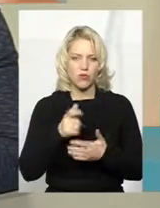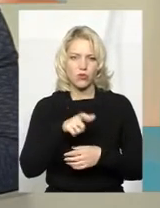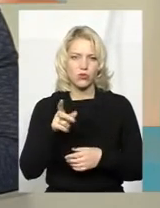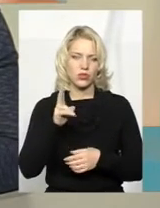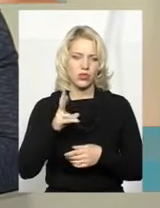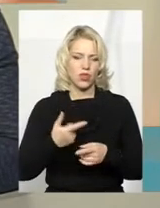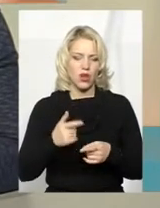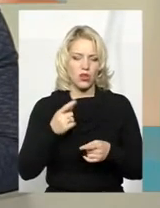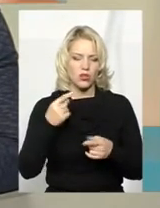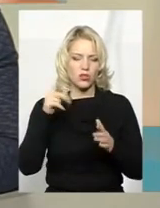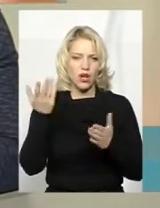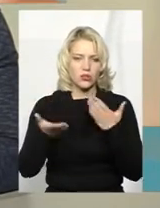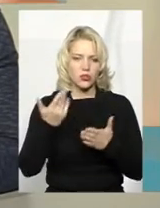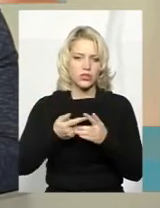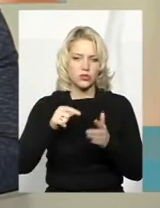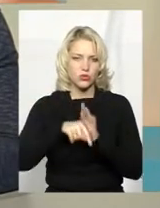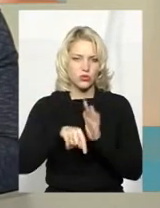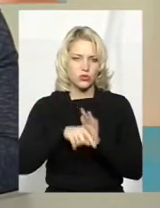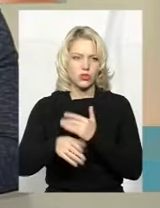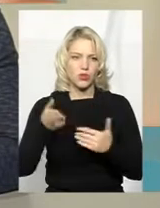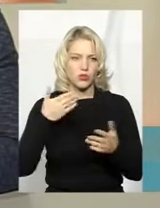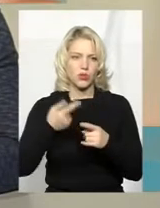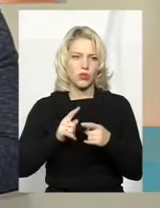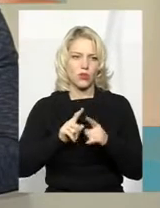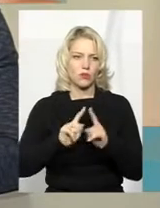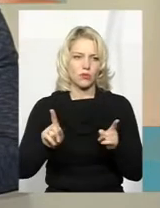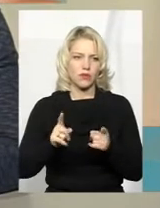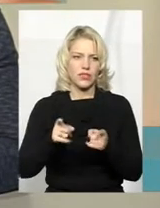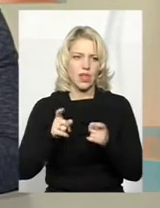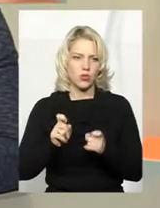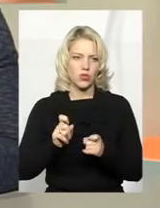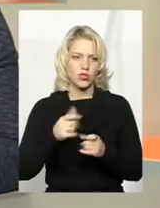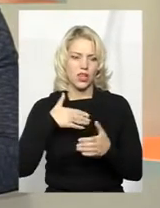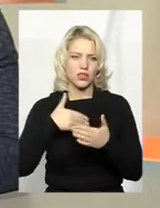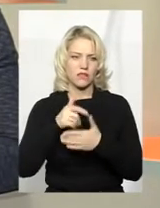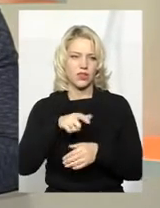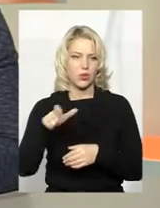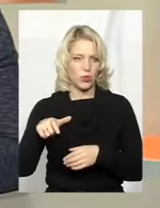стосується якоїсь комунікації з громадськістю, і особливо залучення активних людей.